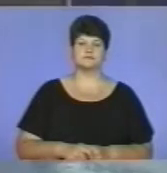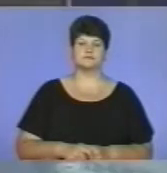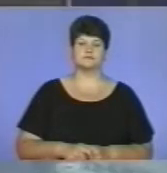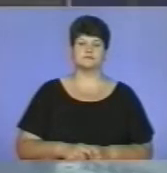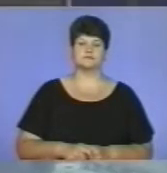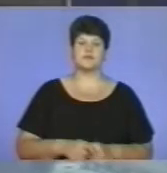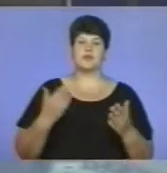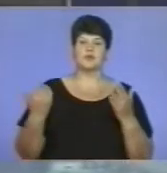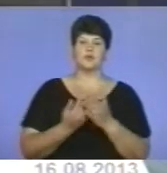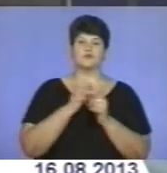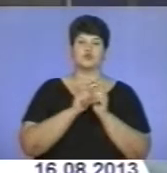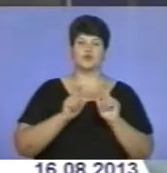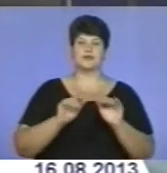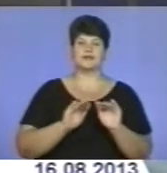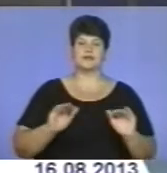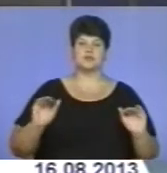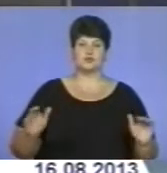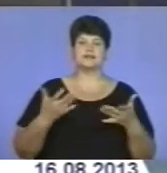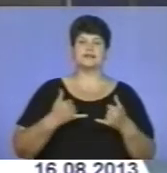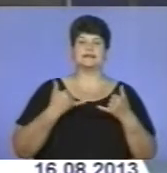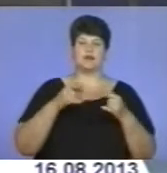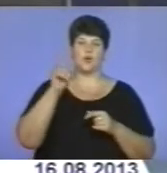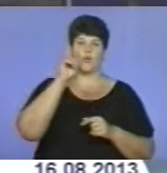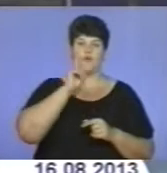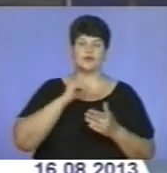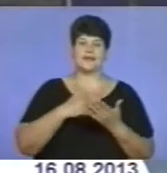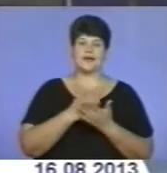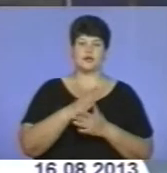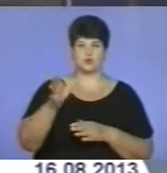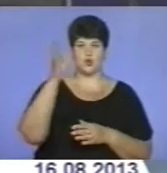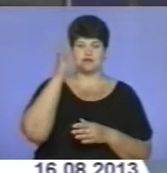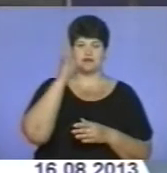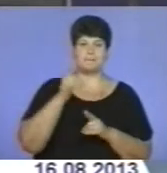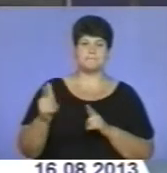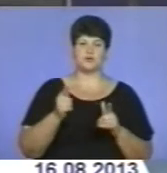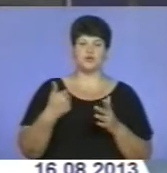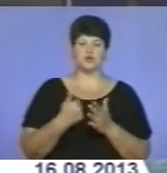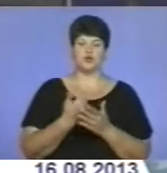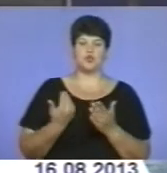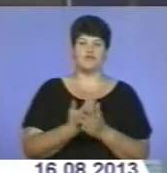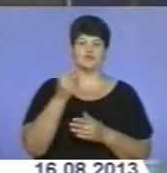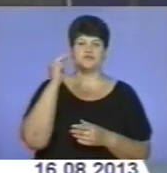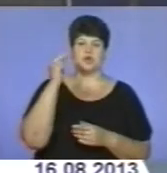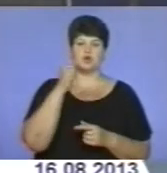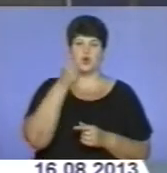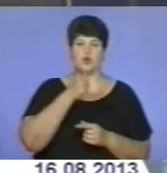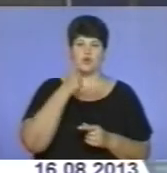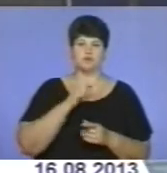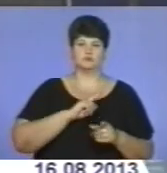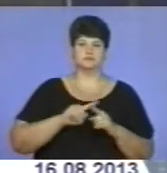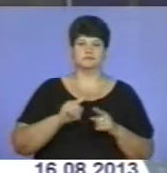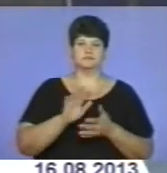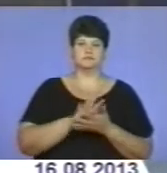Нові школи та дитячі садочки для комфорту і якісної освіти. Підготовка до нового навчального року у розпалі.